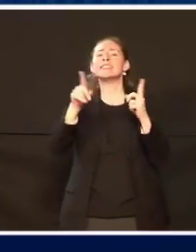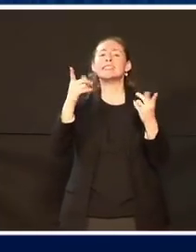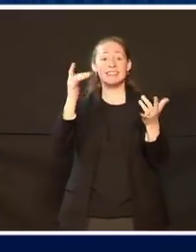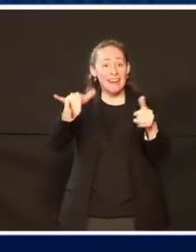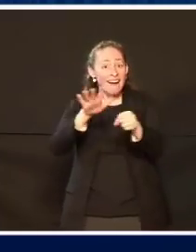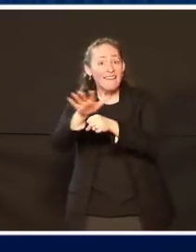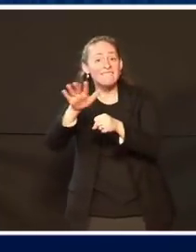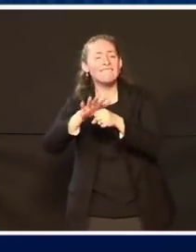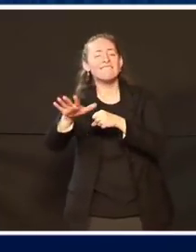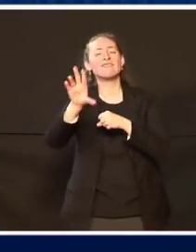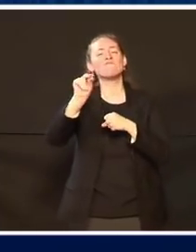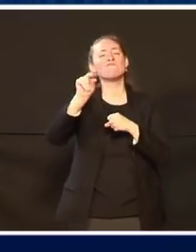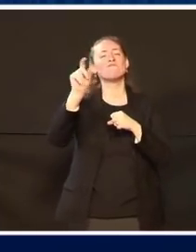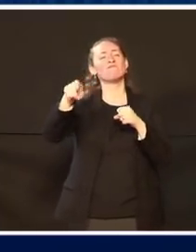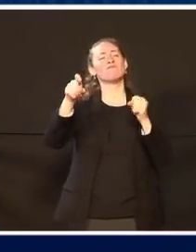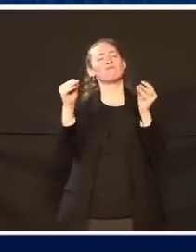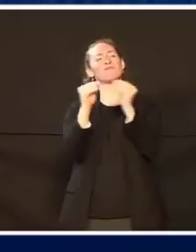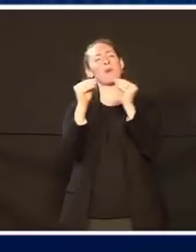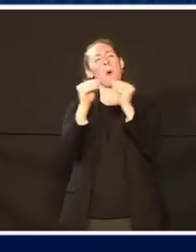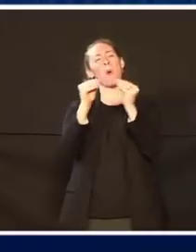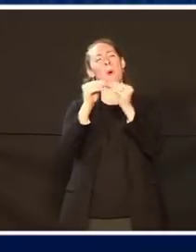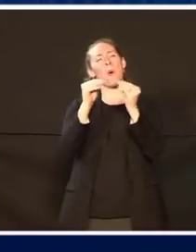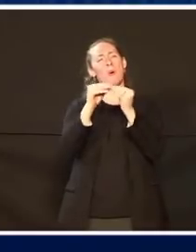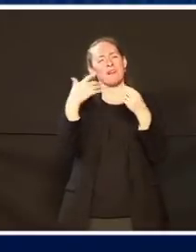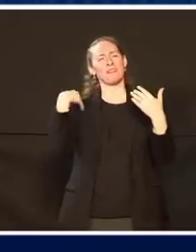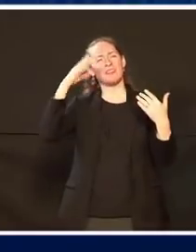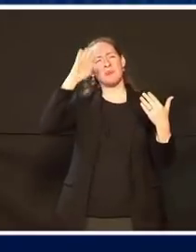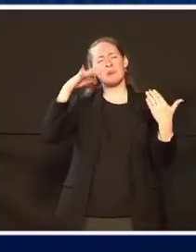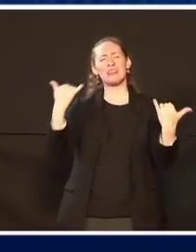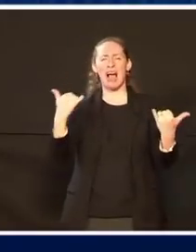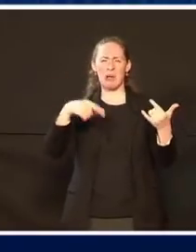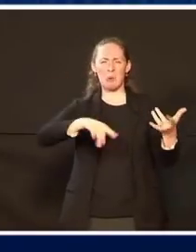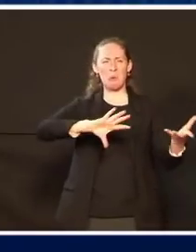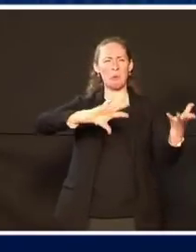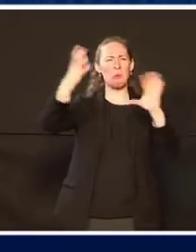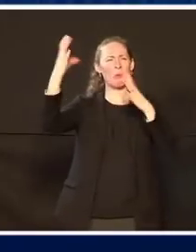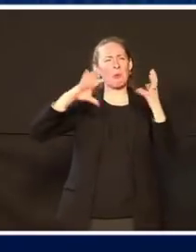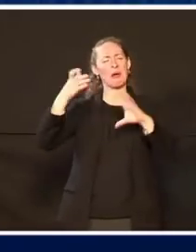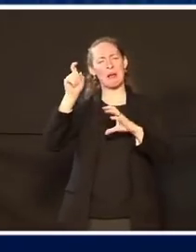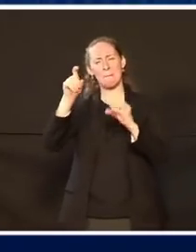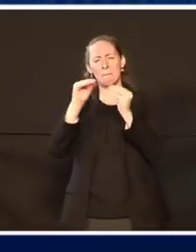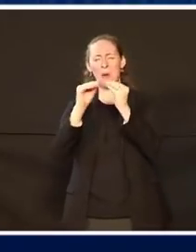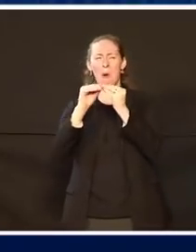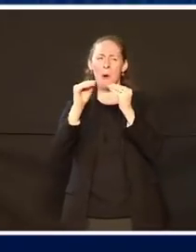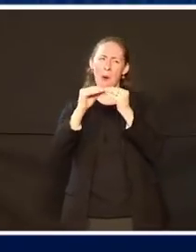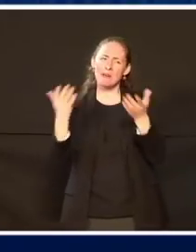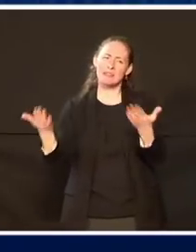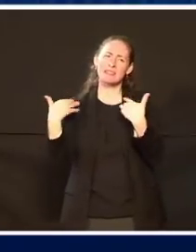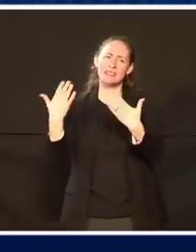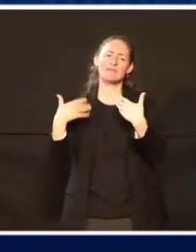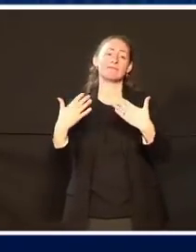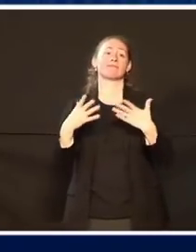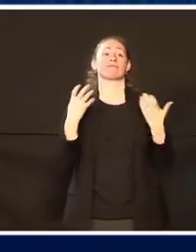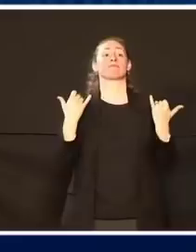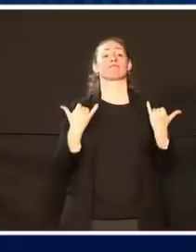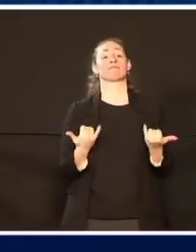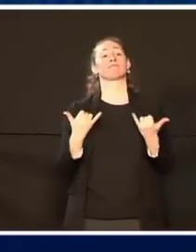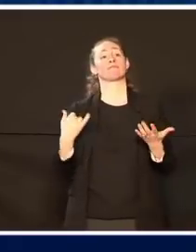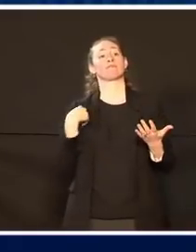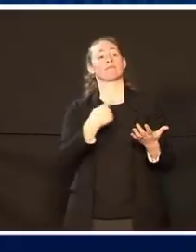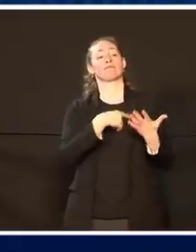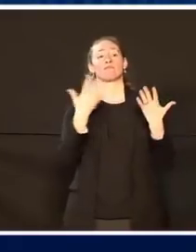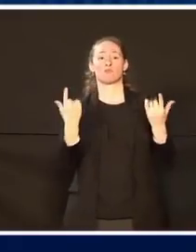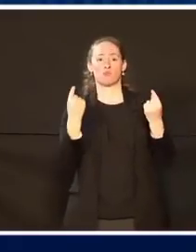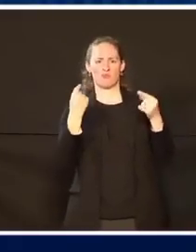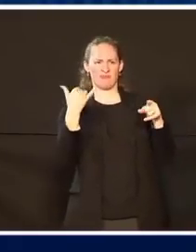Es wird die Krise eindämmen, aber die Erholung hätte schneller noch größer sein können. Heute brauchen wir einfach eine Antwort